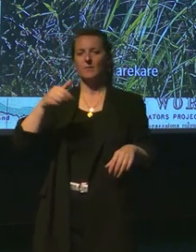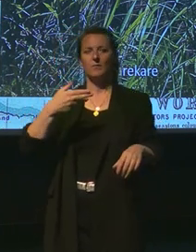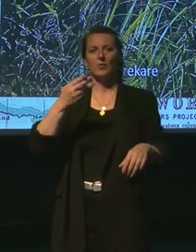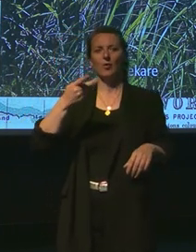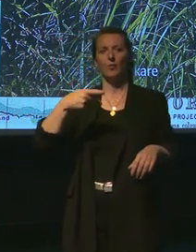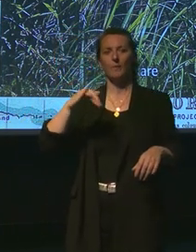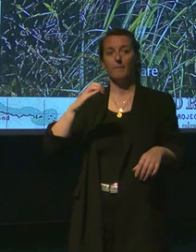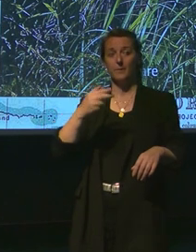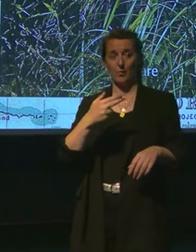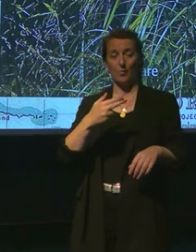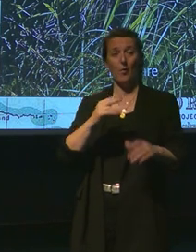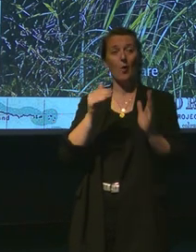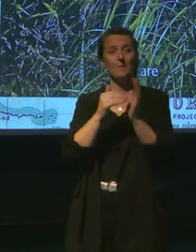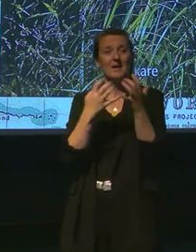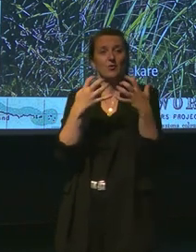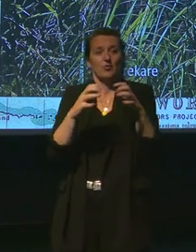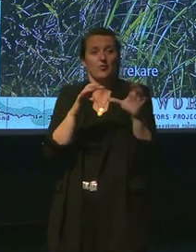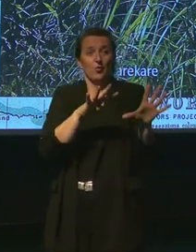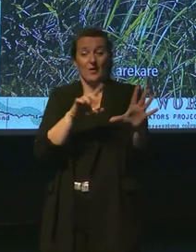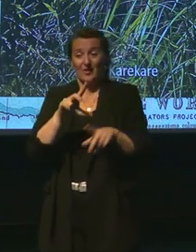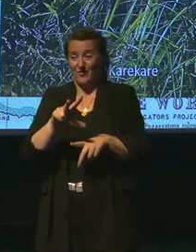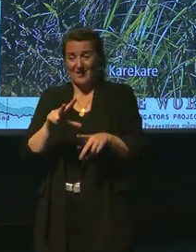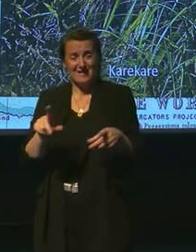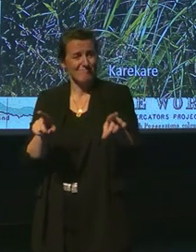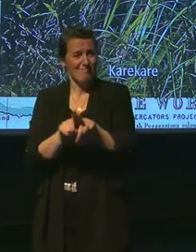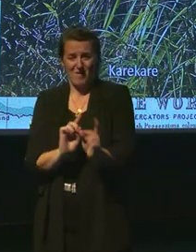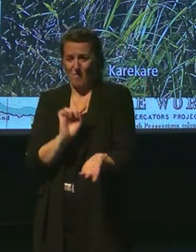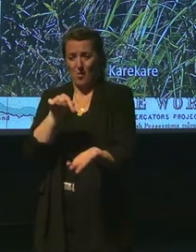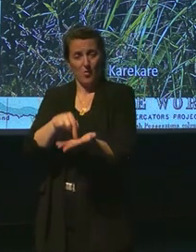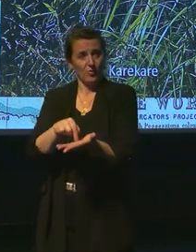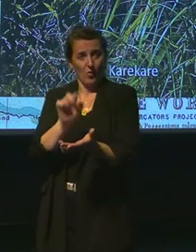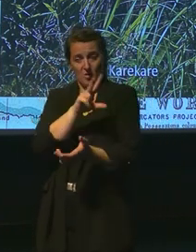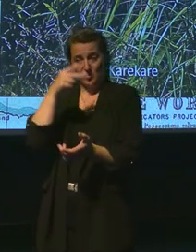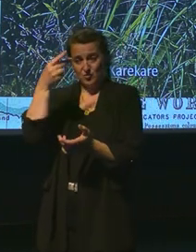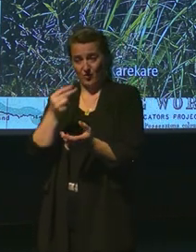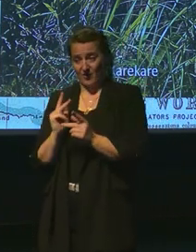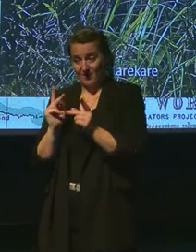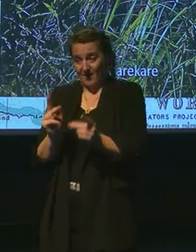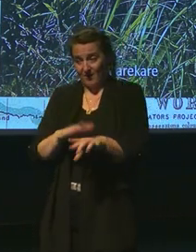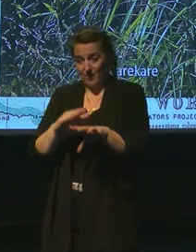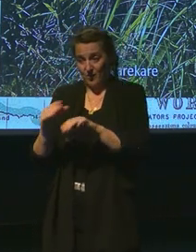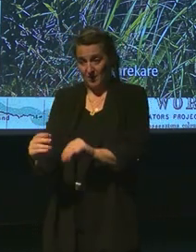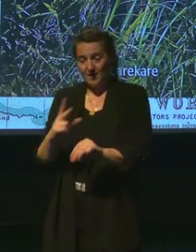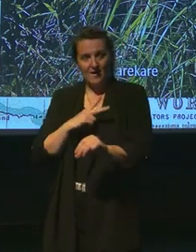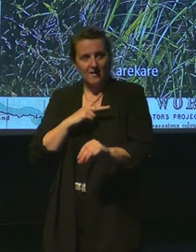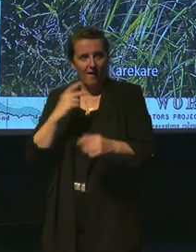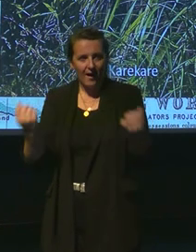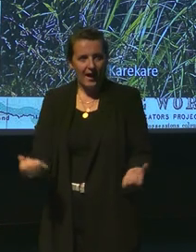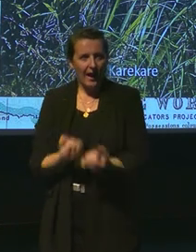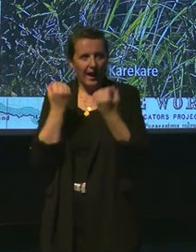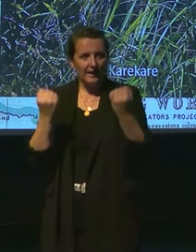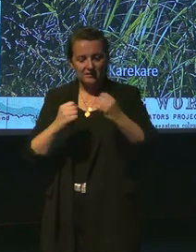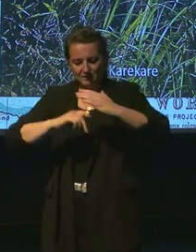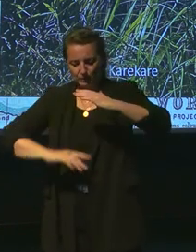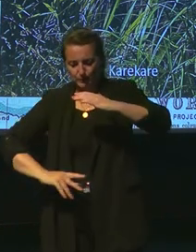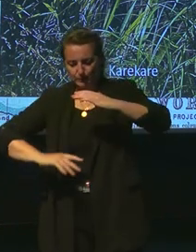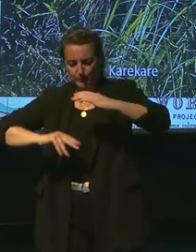C'est exactement là que l'héros de Julverne est aussi débarqué. Julverne nous fait aussi découvrir l'activité géothermale de cette île, qui permettra